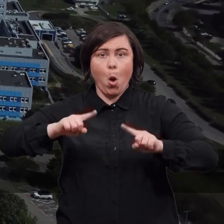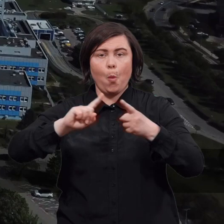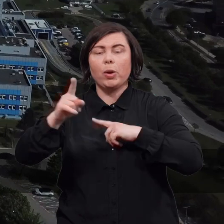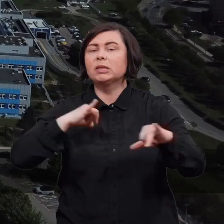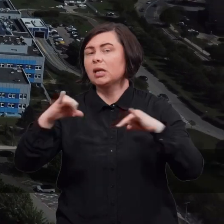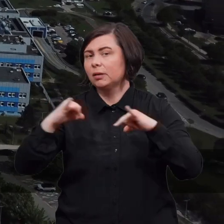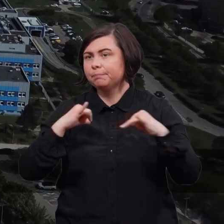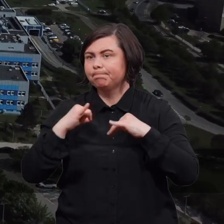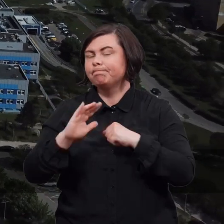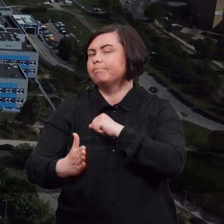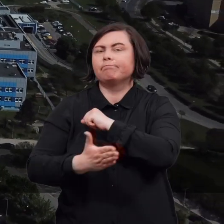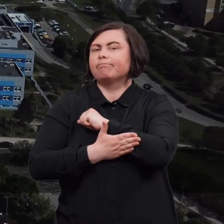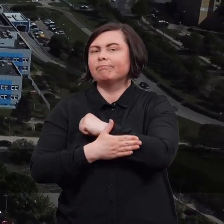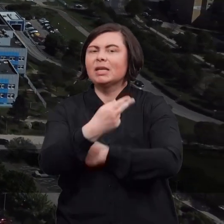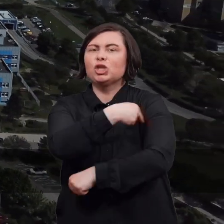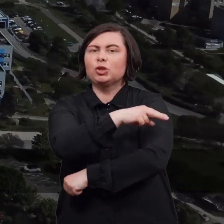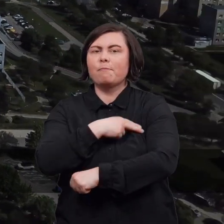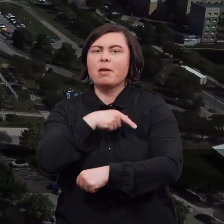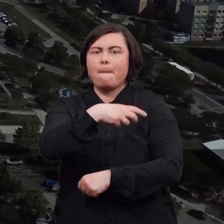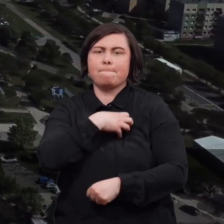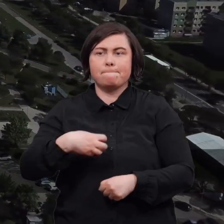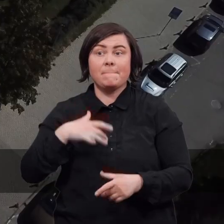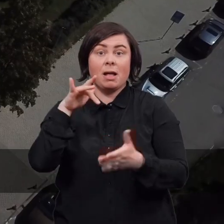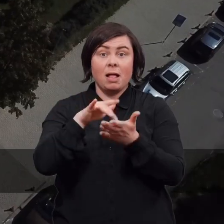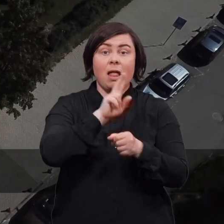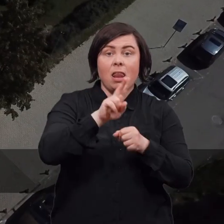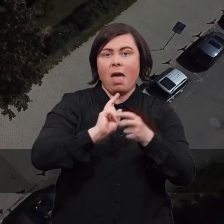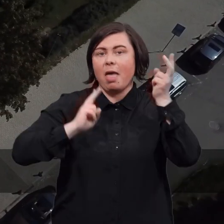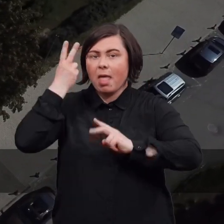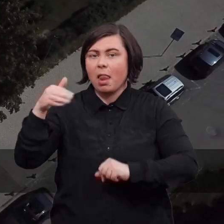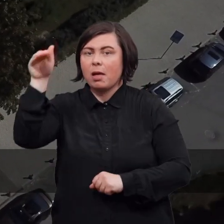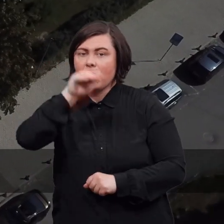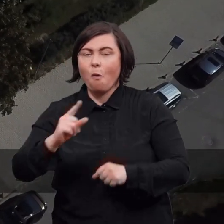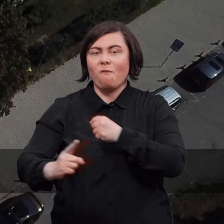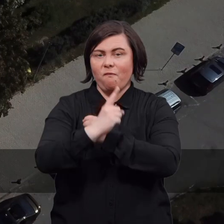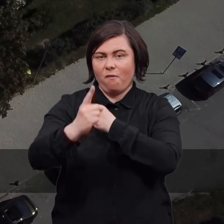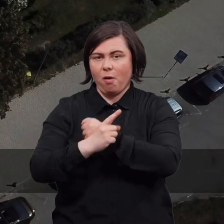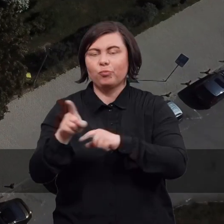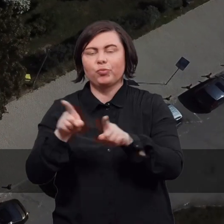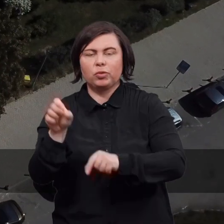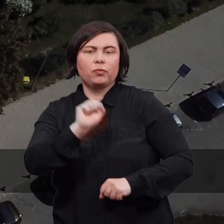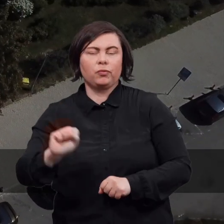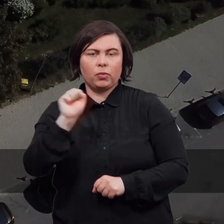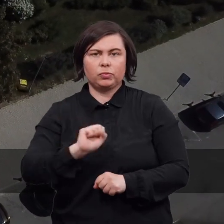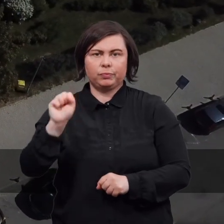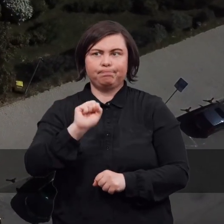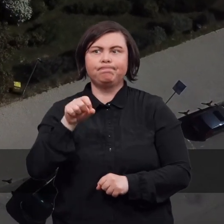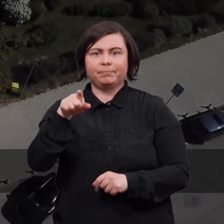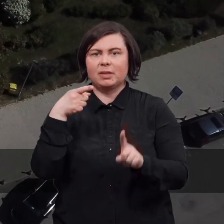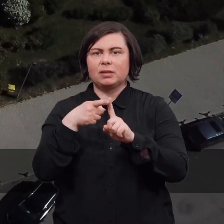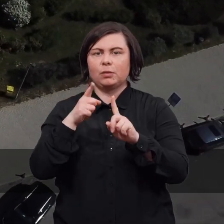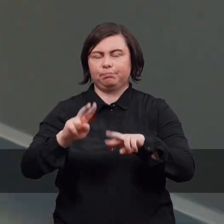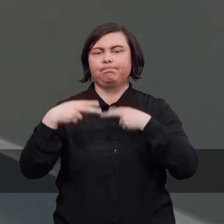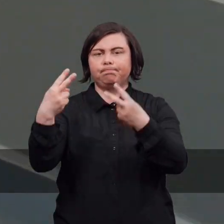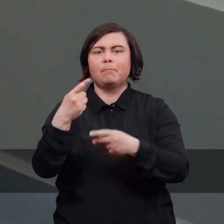pozarządowe w oparciu o Szpitala Marszałkowskie w Legnicy, Jeleniej Kurze, Wałbrzychu oraz we Wrocławiu. Na ten cel